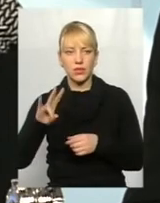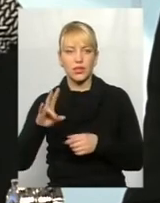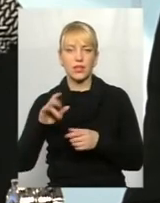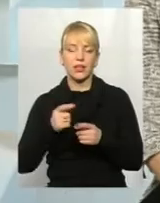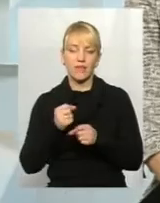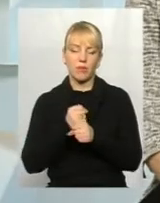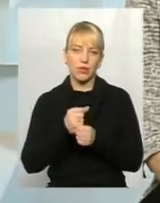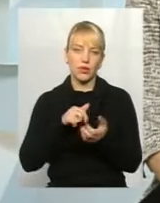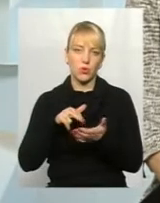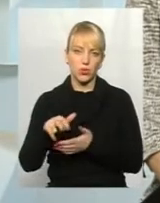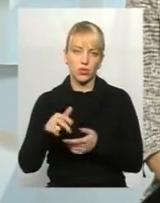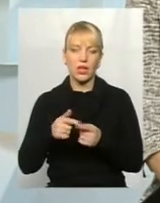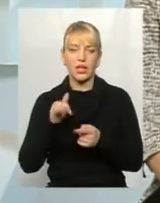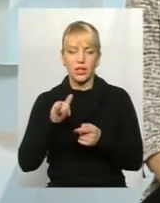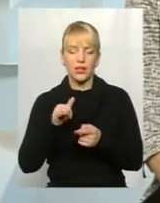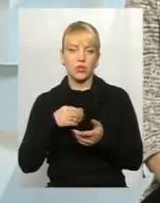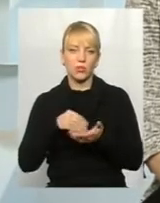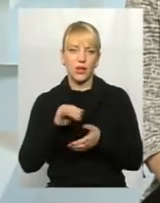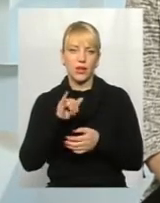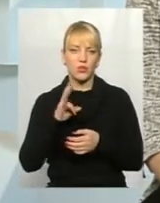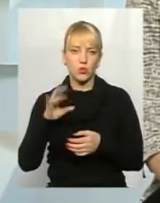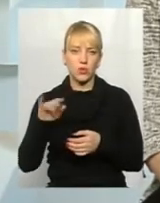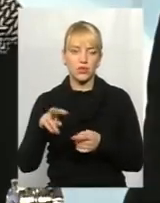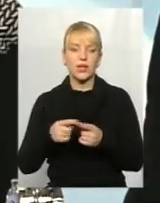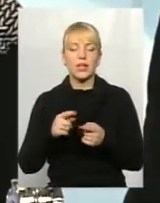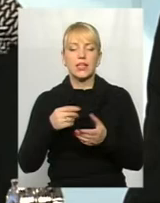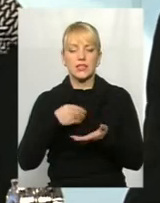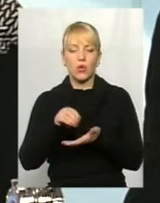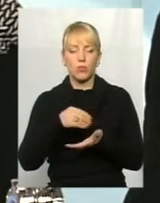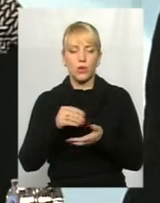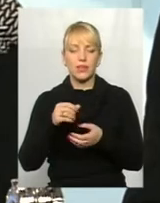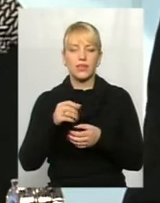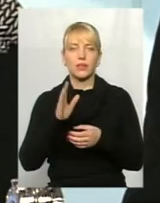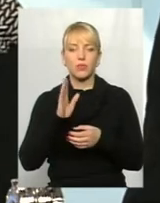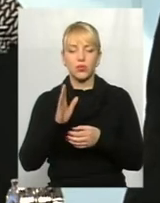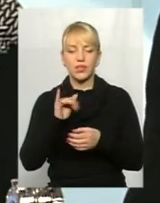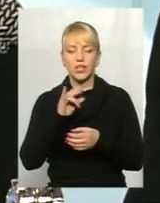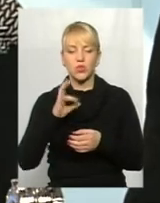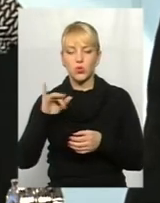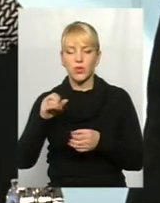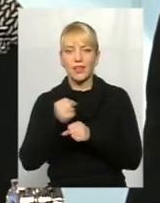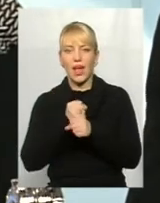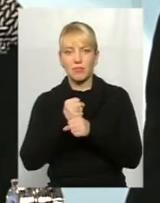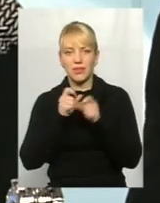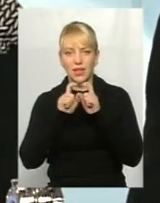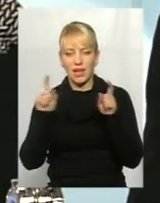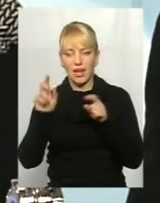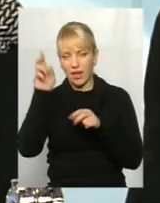Питання закупки інсулінів. Зараз будуть інсулін закупляти аптеки, а держава